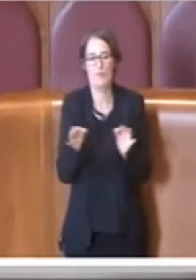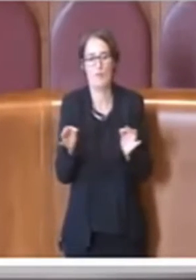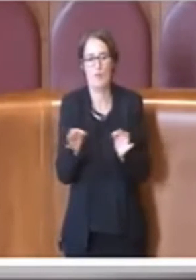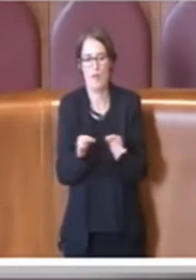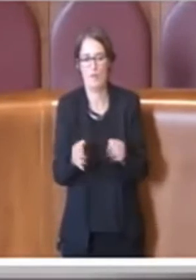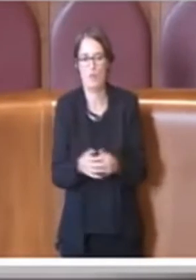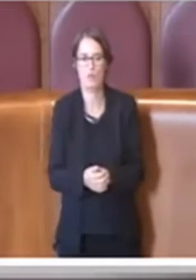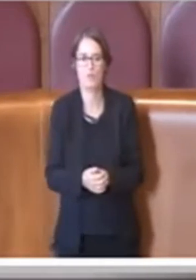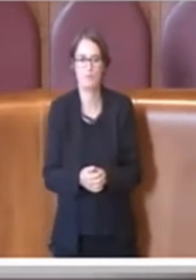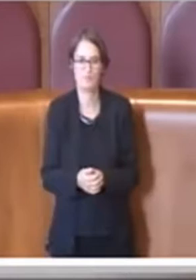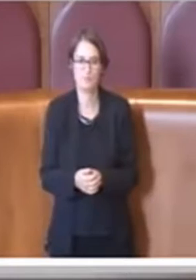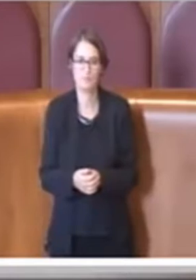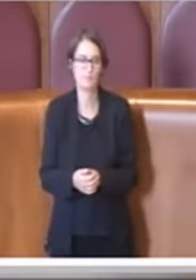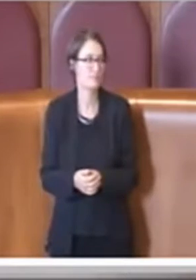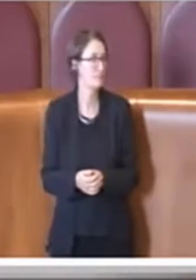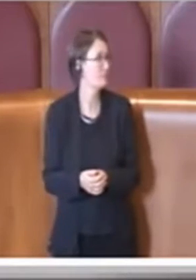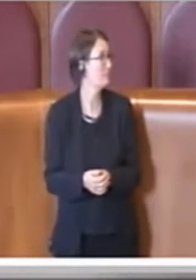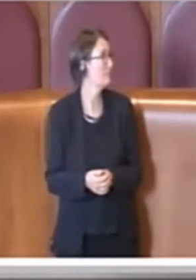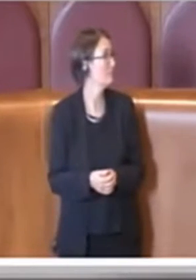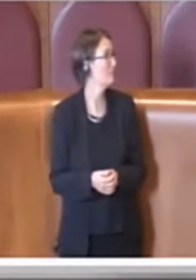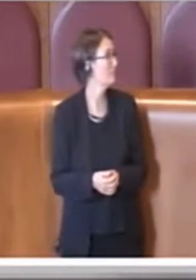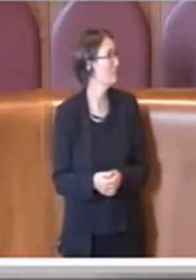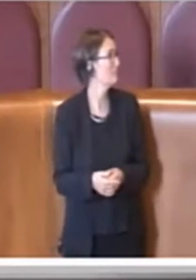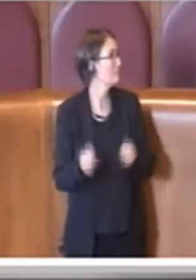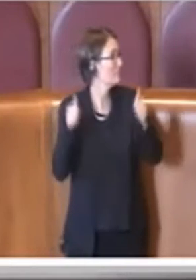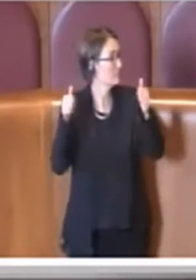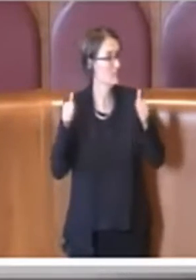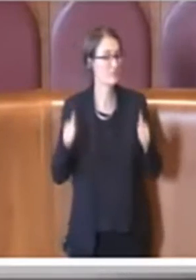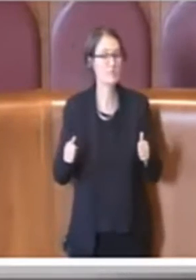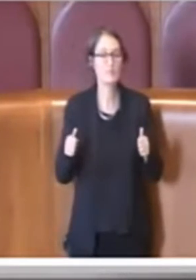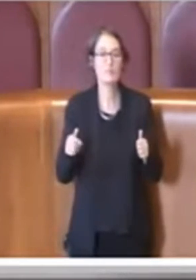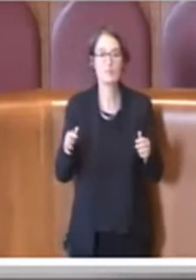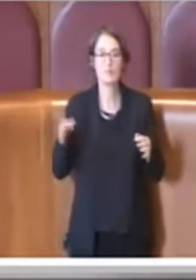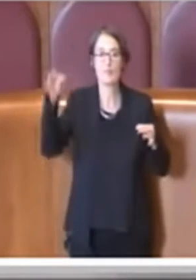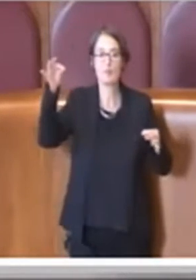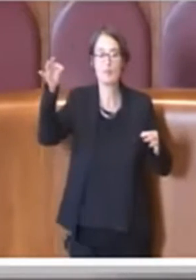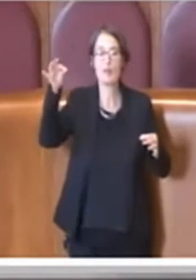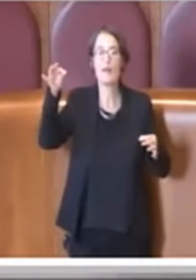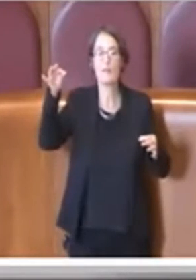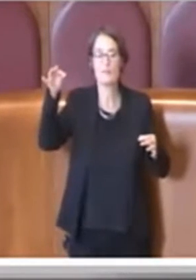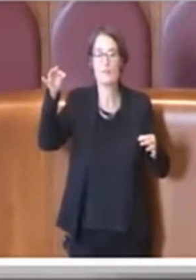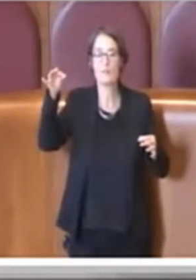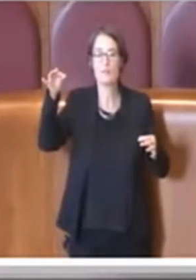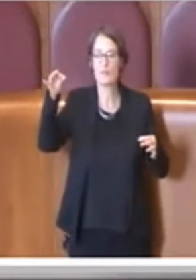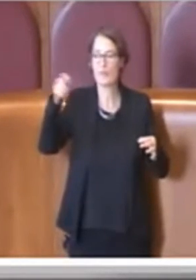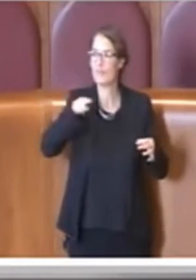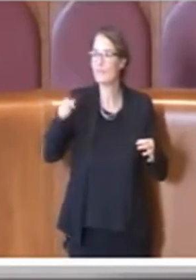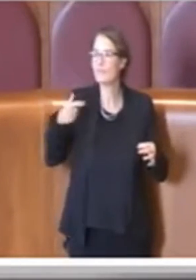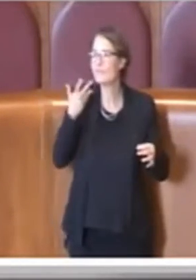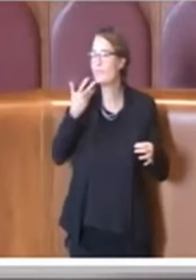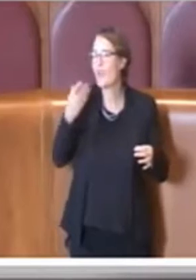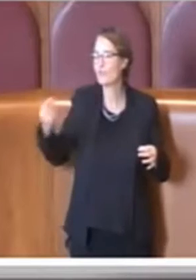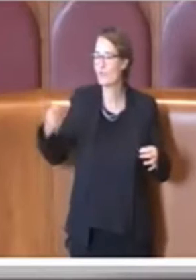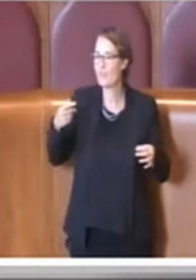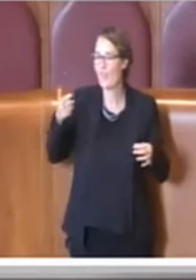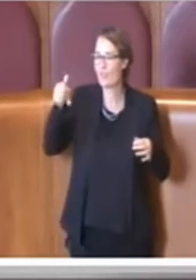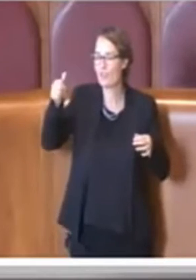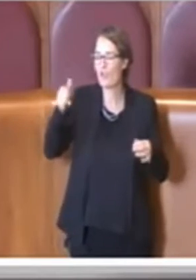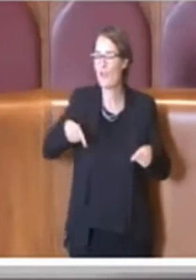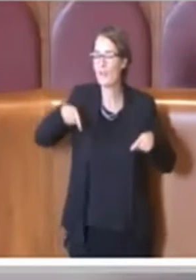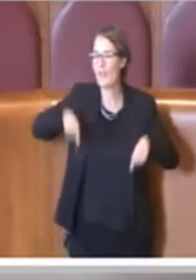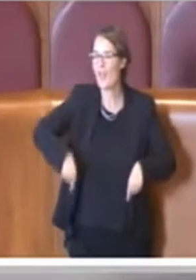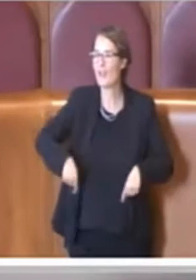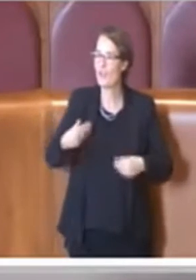Hanno un piano ma non sanno come fare. Mi sono permesso, appunto, visto che vi piacciono tanto i cartelli, di farne uno io a voi questa